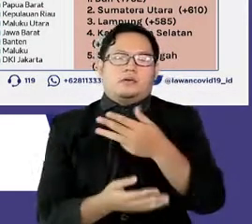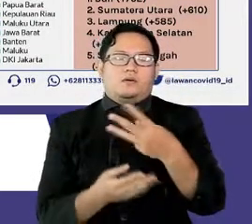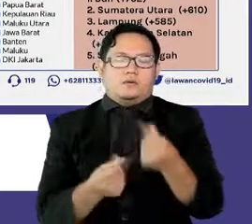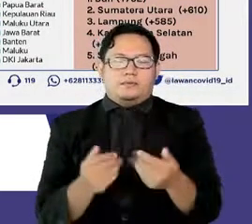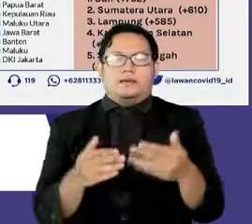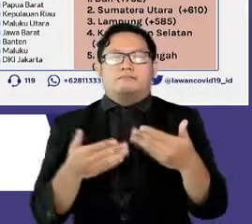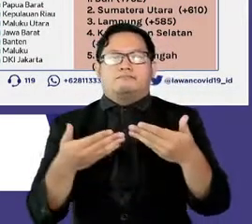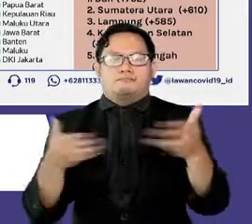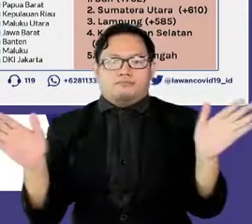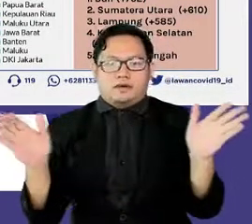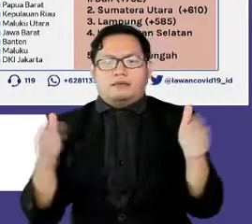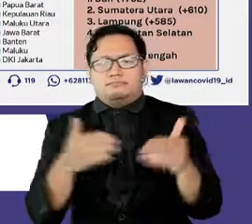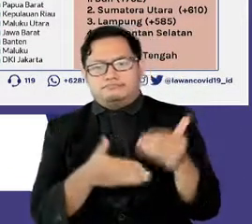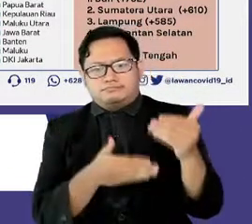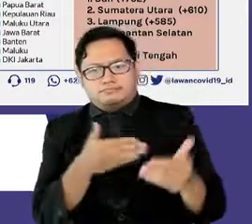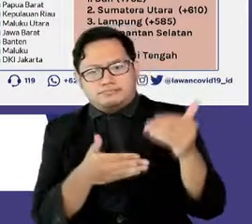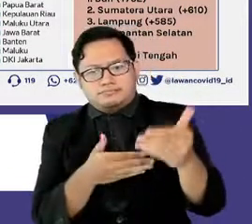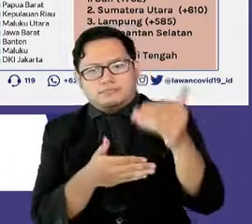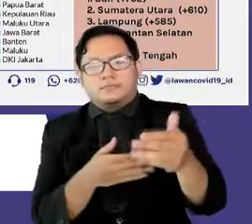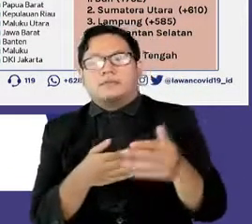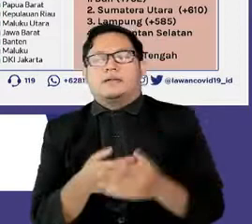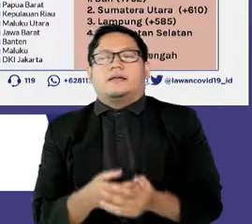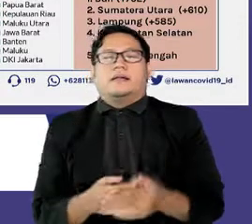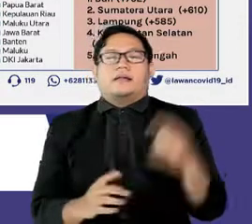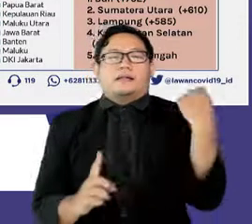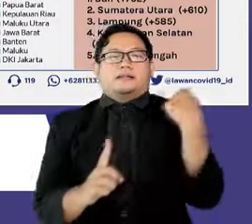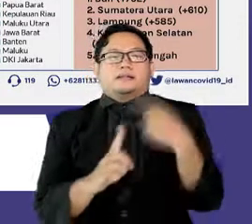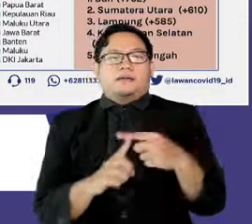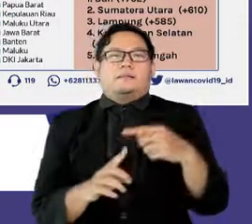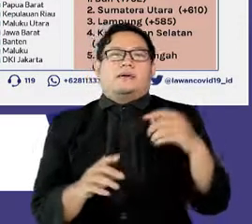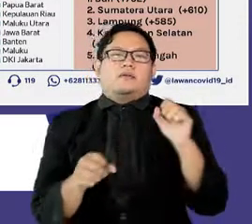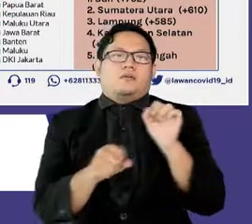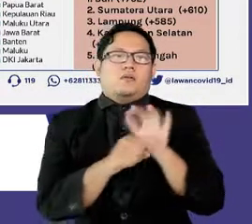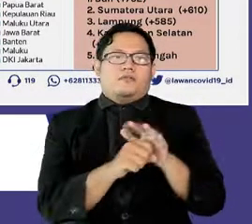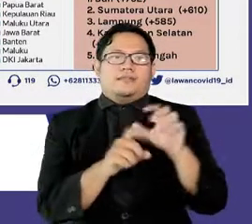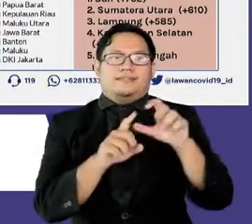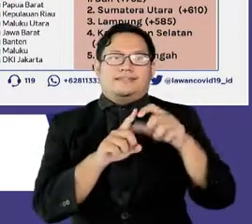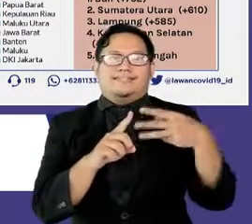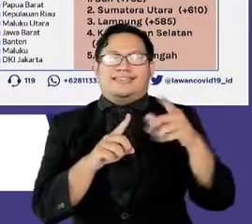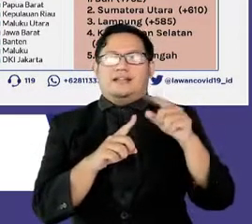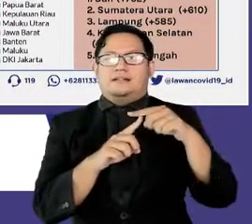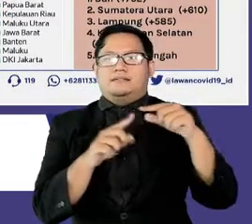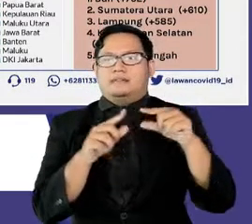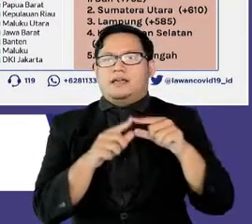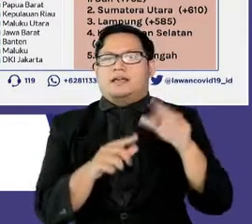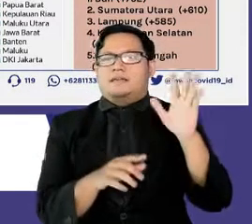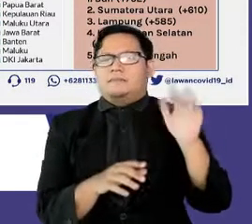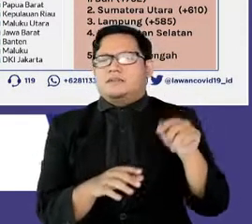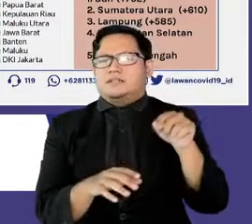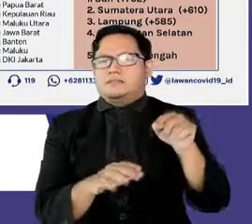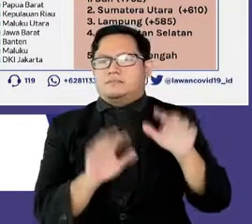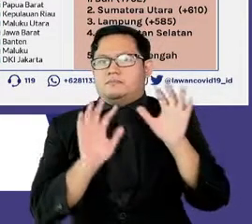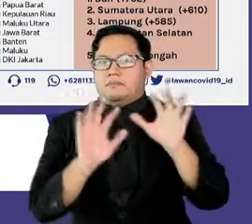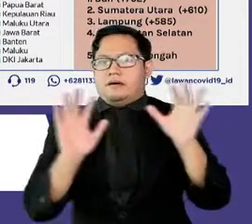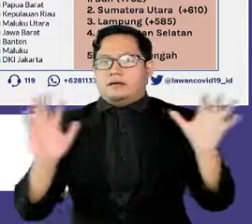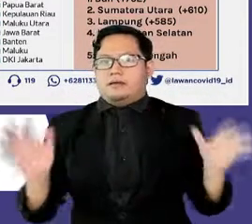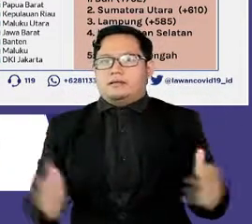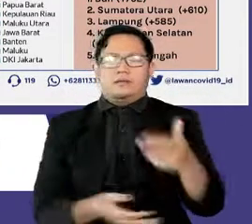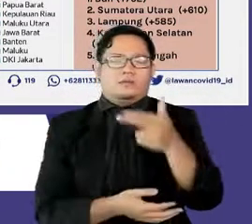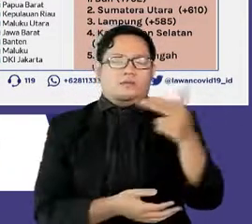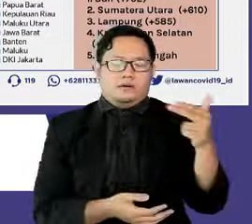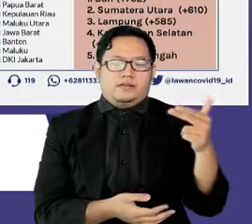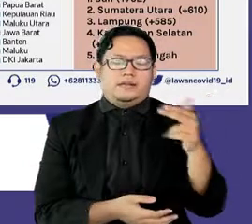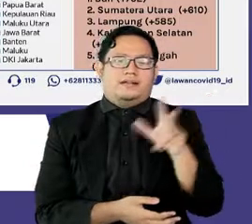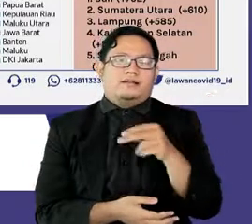Ditambah lagi, varian Delta yang masih menjadi varian of concern yang paling banyak ditemukan di Indonesia dibandingkan